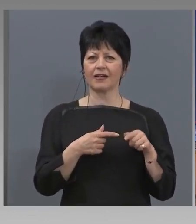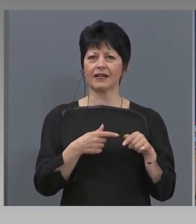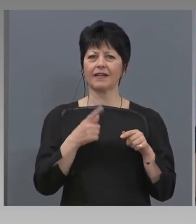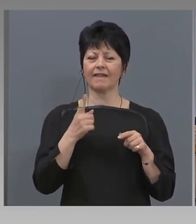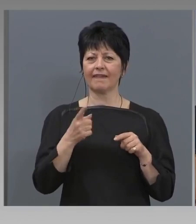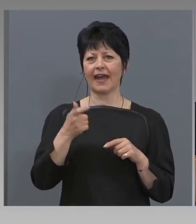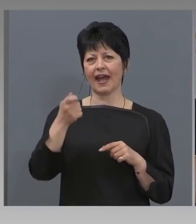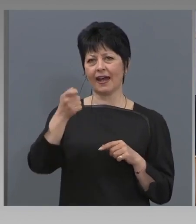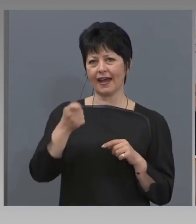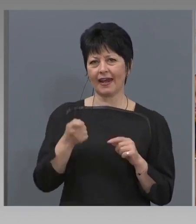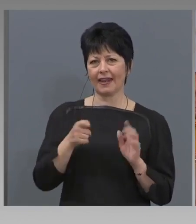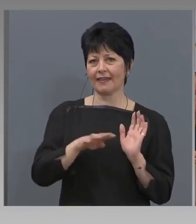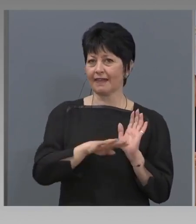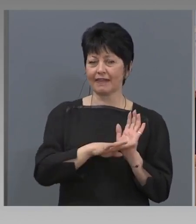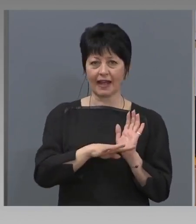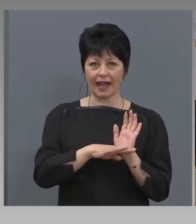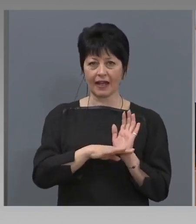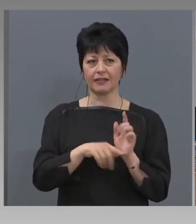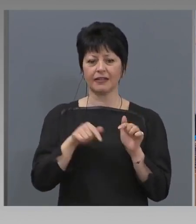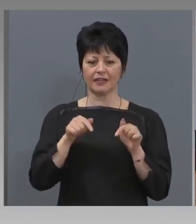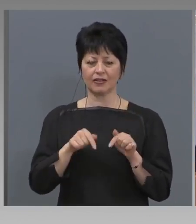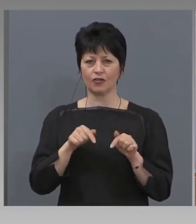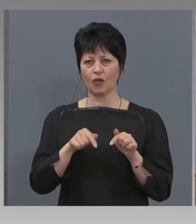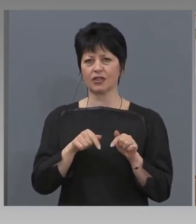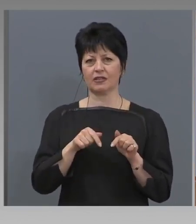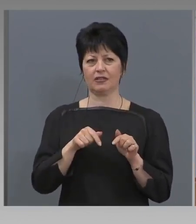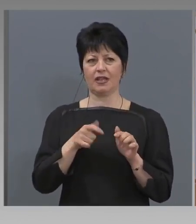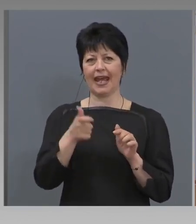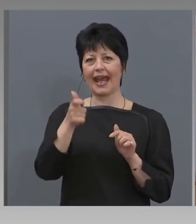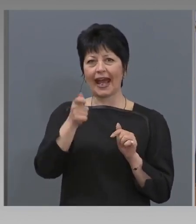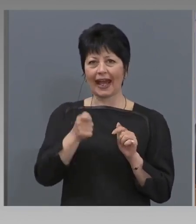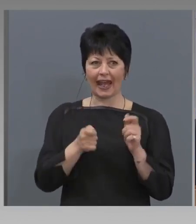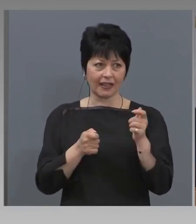кредитните карти или на този тип кредитиране,